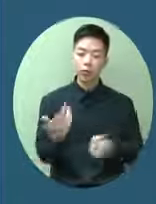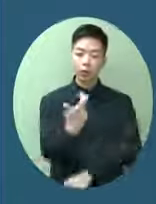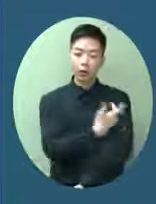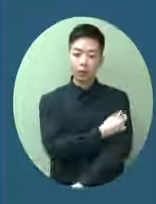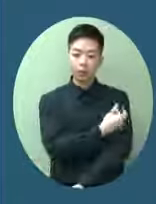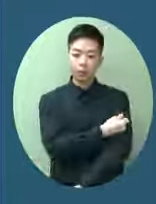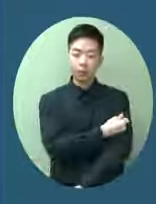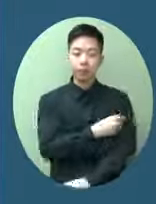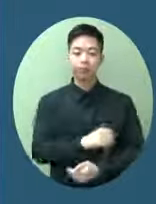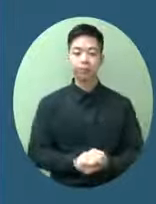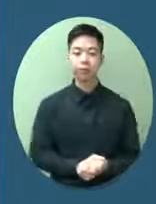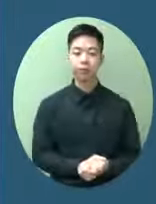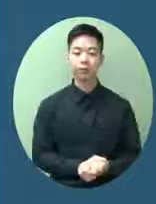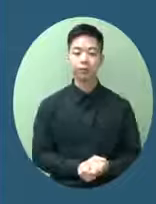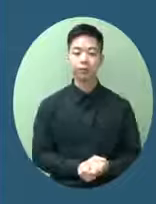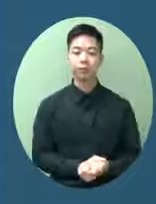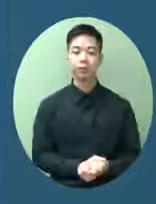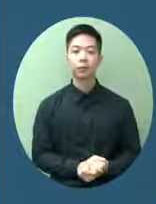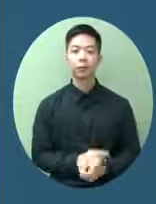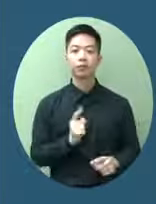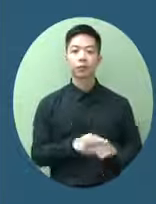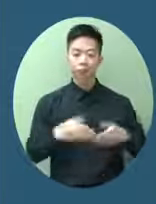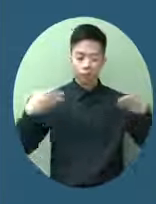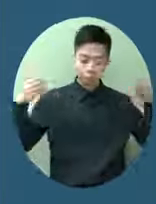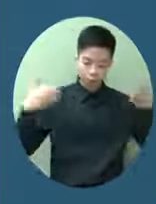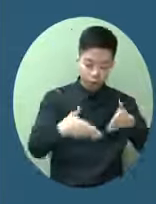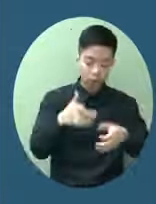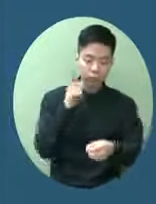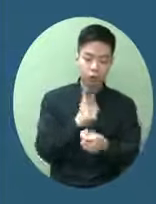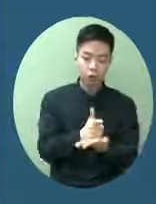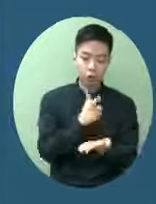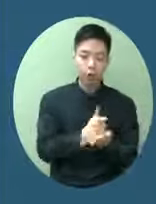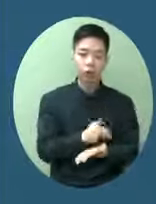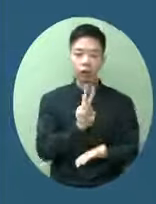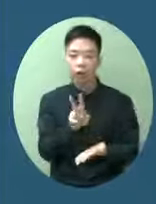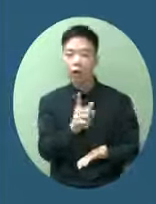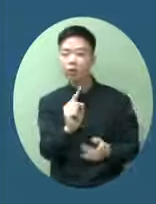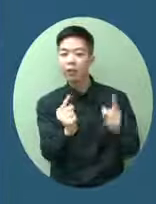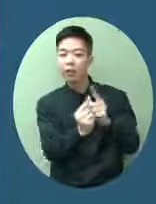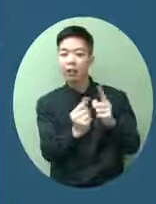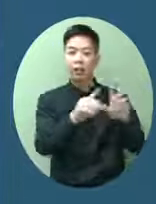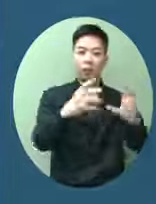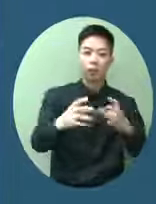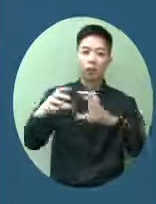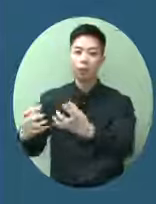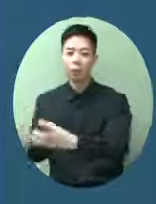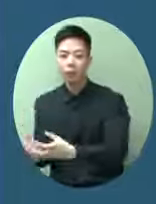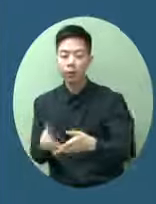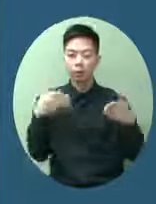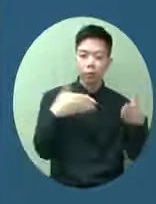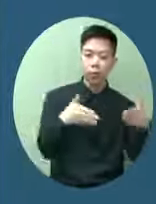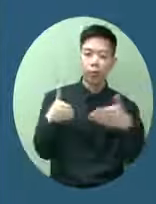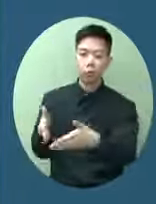的工作是需要很聚焦的看看哪些組群是需要加大力度來推廣